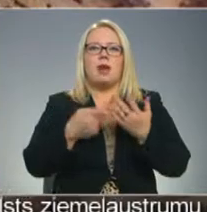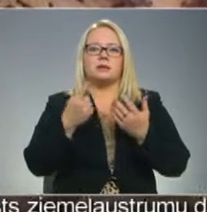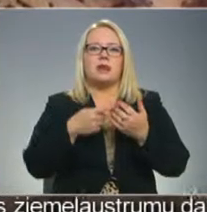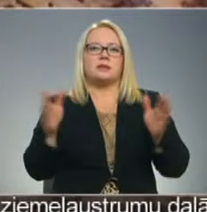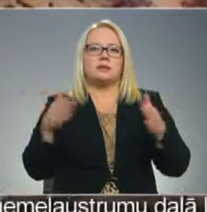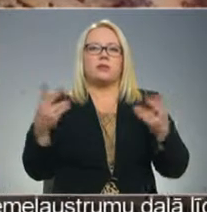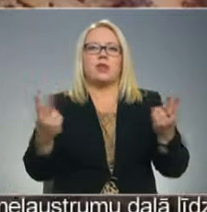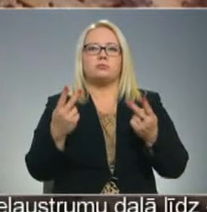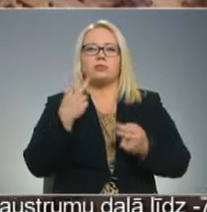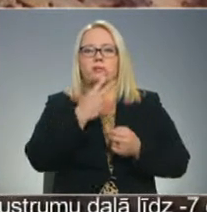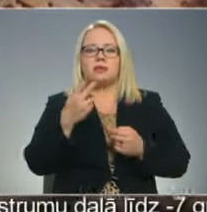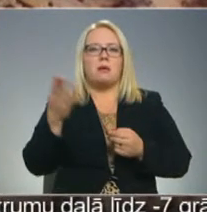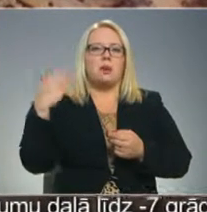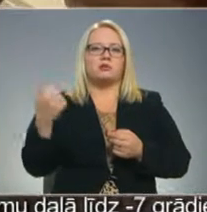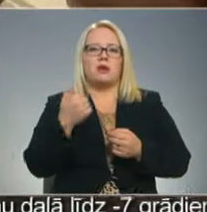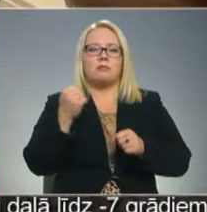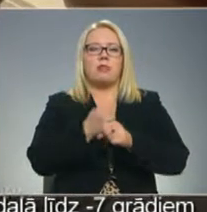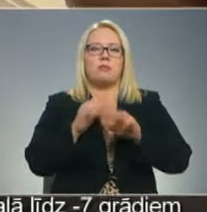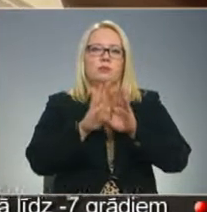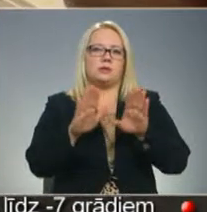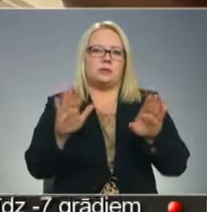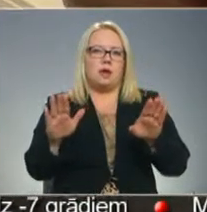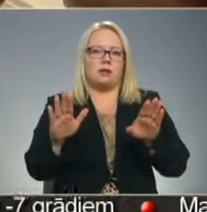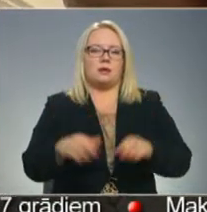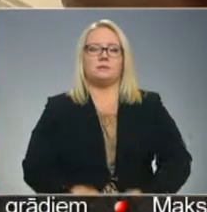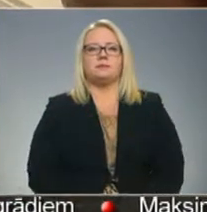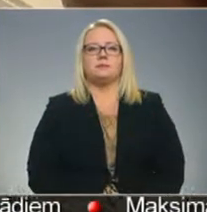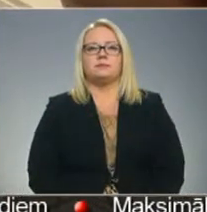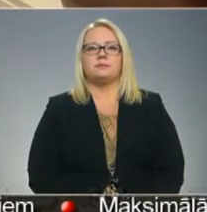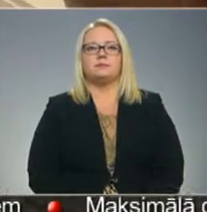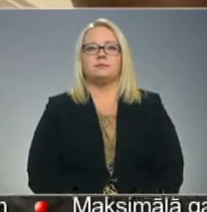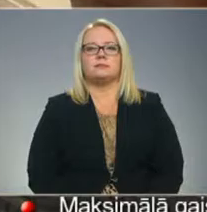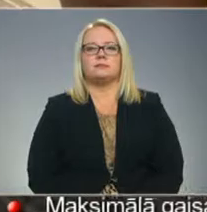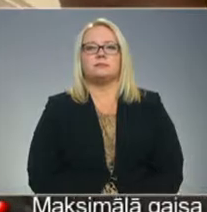tradicionāli būs apskatāma aizvadītā gada darbu izstāde. Gonda Porniec, Edgars Indriksons, Kurzemes televīzija